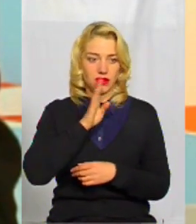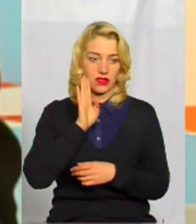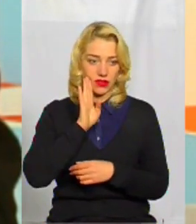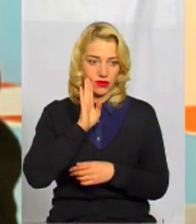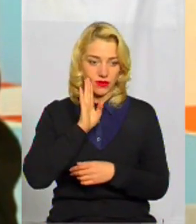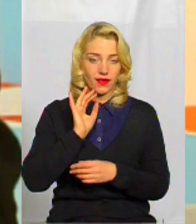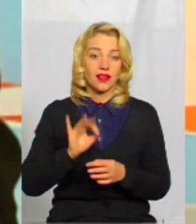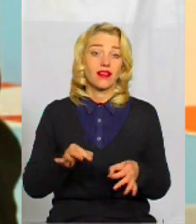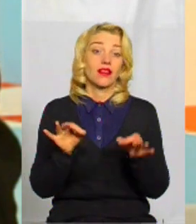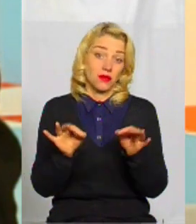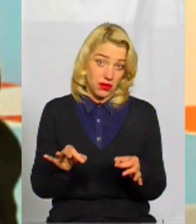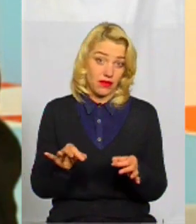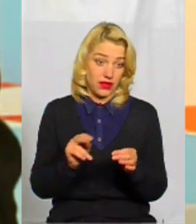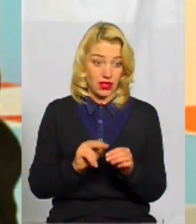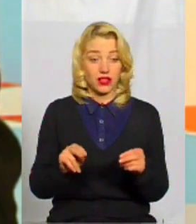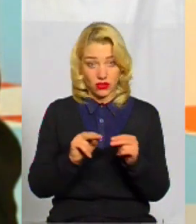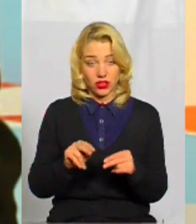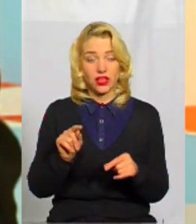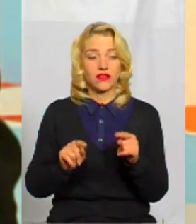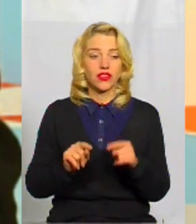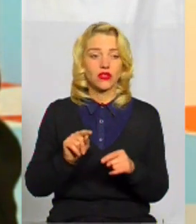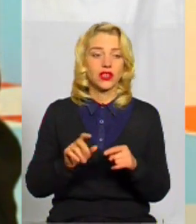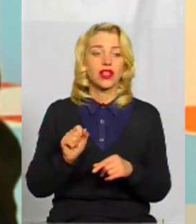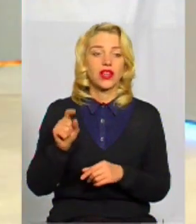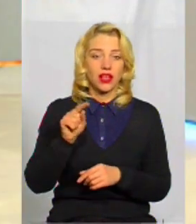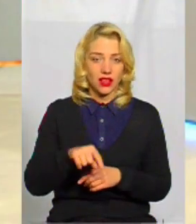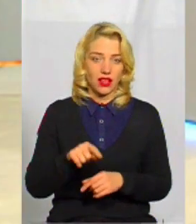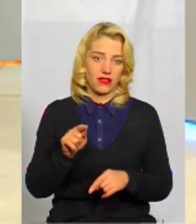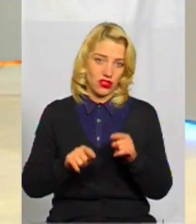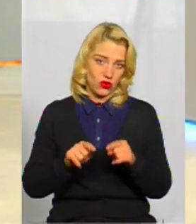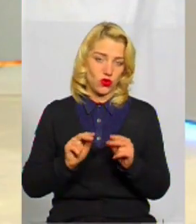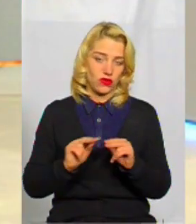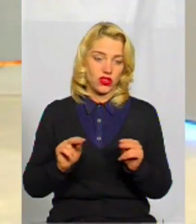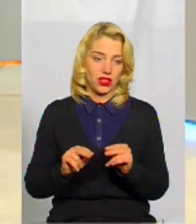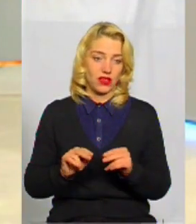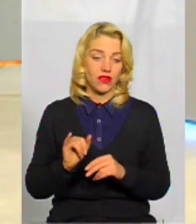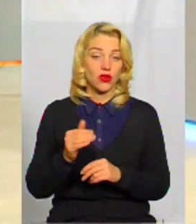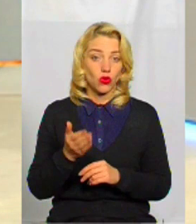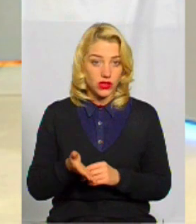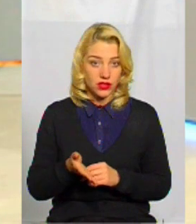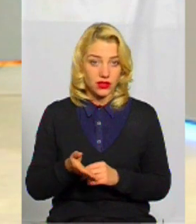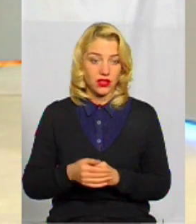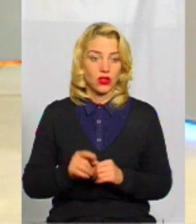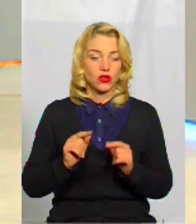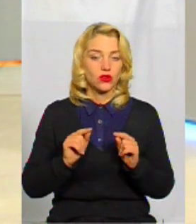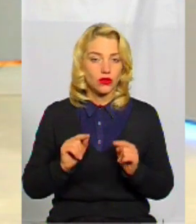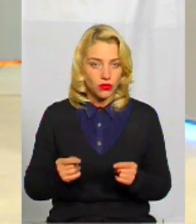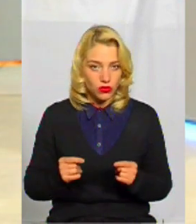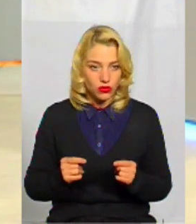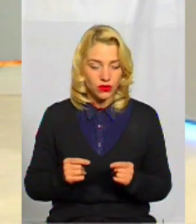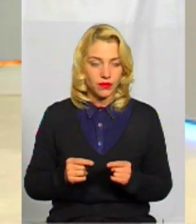і правда, і вчителів інколи. І інколи навіть вчителів. І ось тому